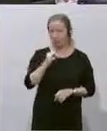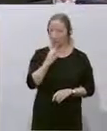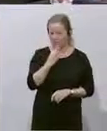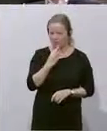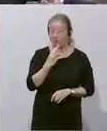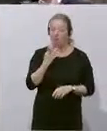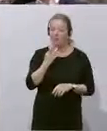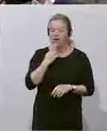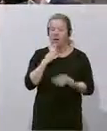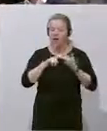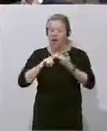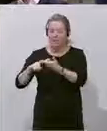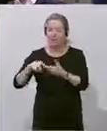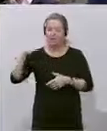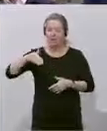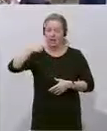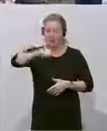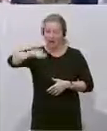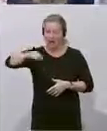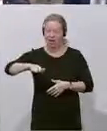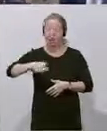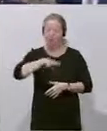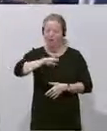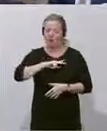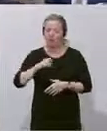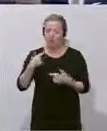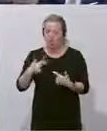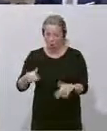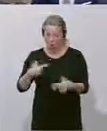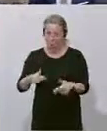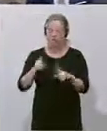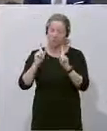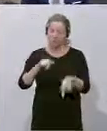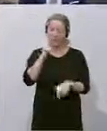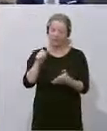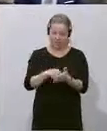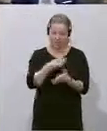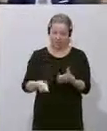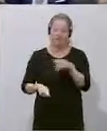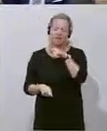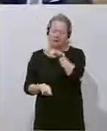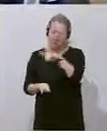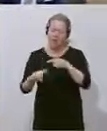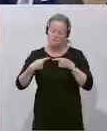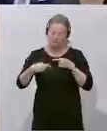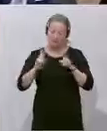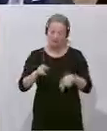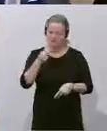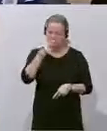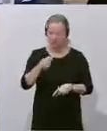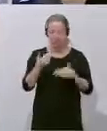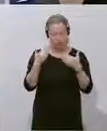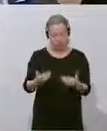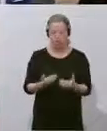von Milliardären abhängig ist und verantwortungslos ist, den wählt man nicht. Und das werdet ihr bald sehen, dass das so ist. Dankeschön.